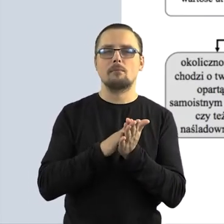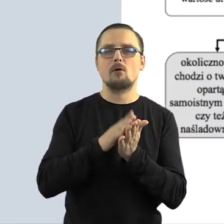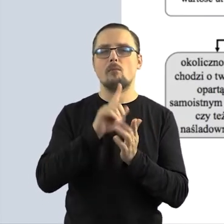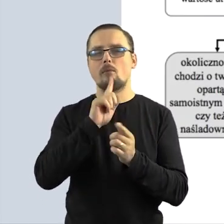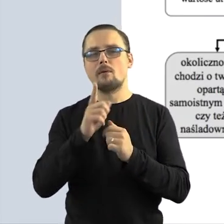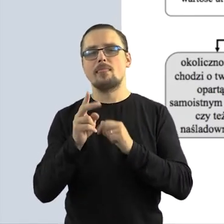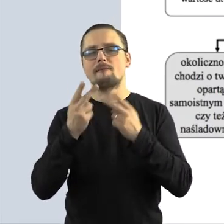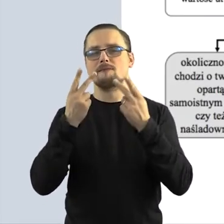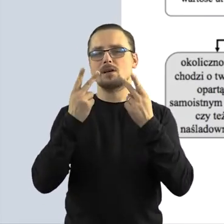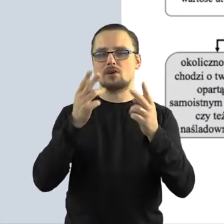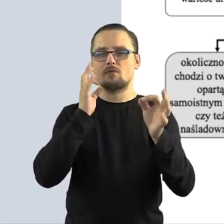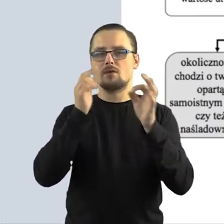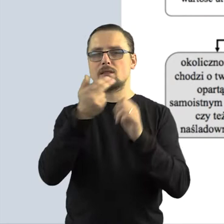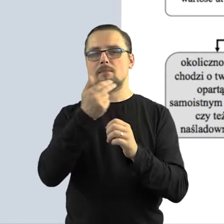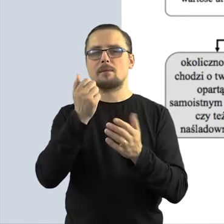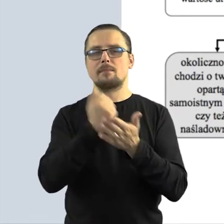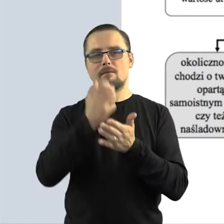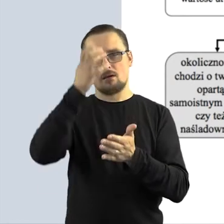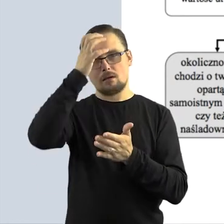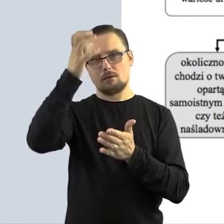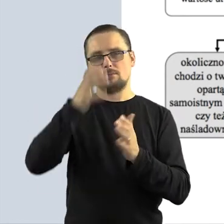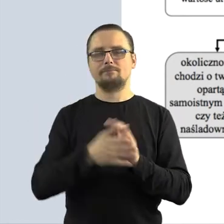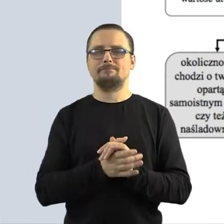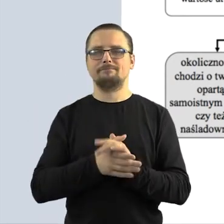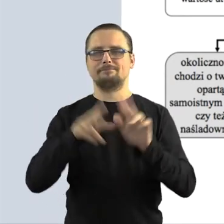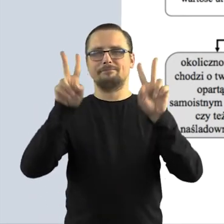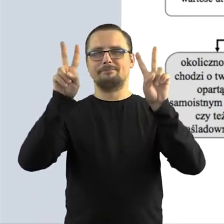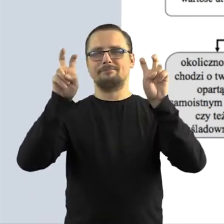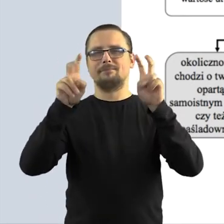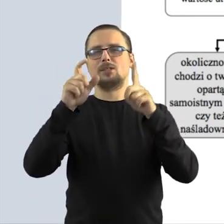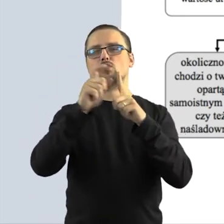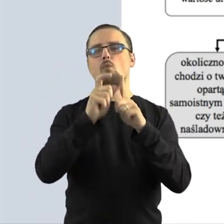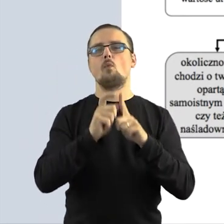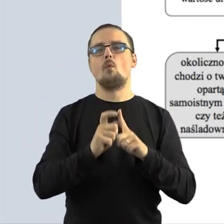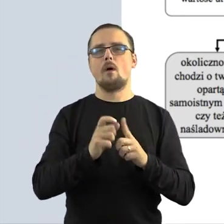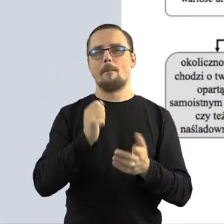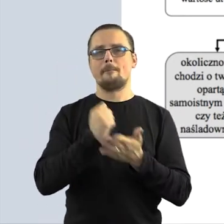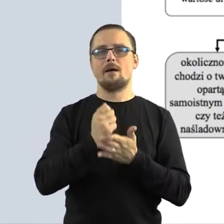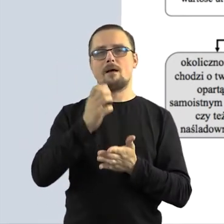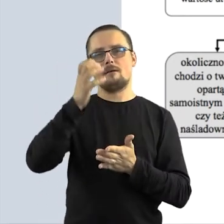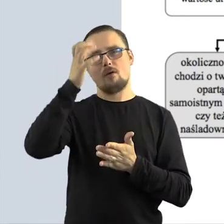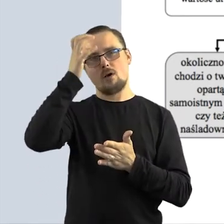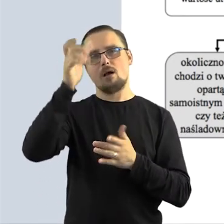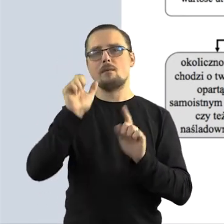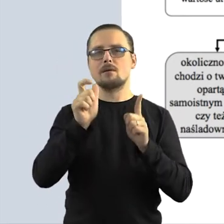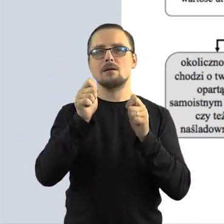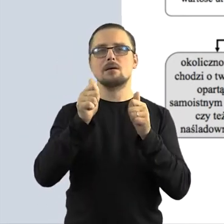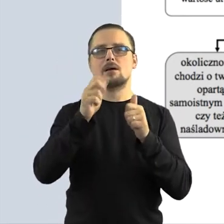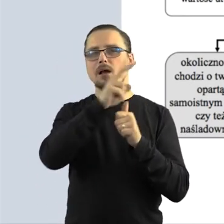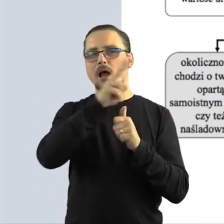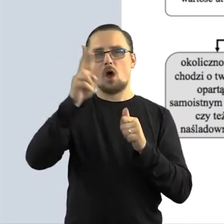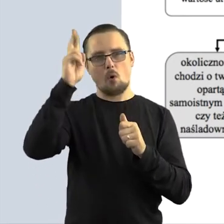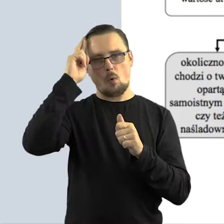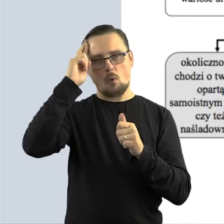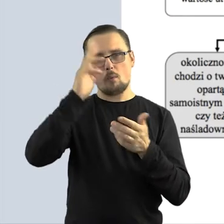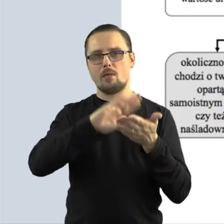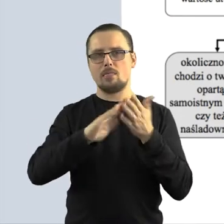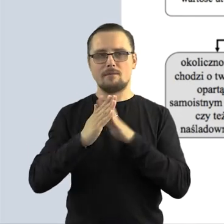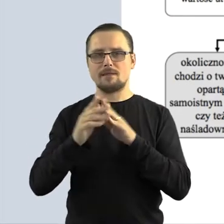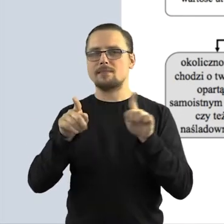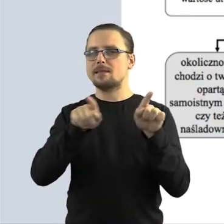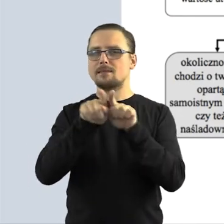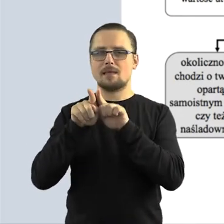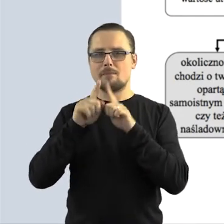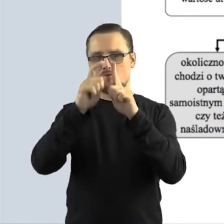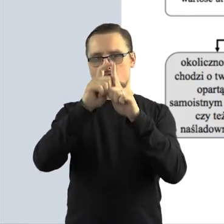podstawowych informacji o prawie autorskim, takiego słownika prawa autorskiego, żebyśmy wszyscy mówili tym samym językiem i rozumieli siebie nawzajem.